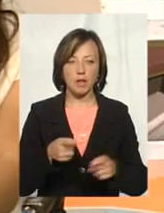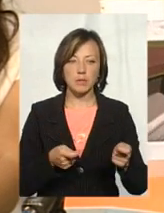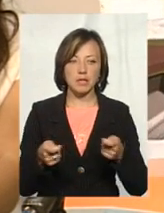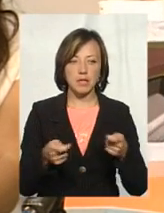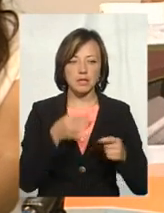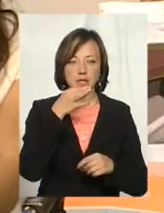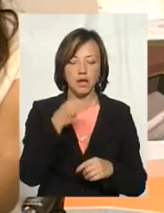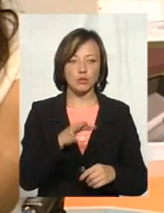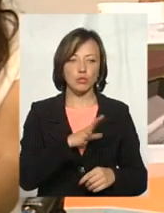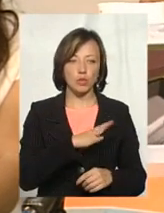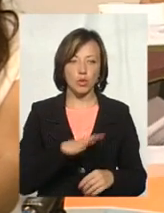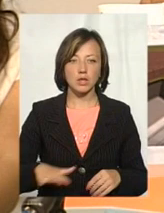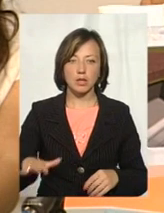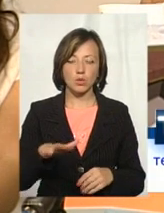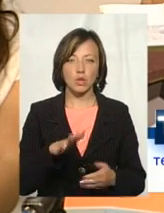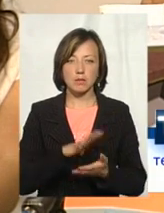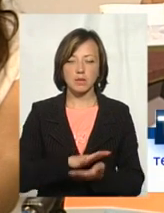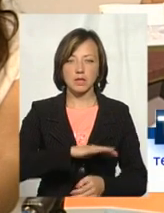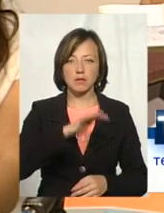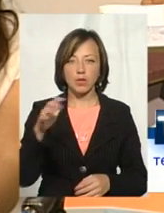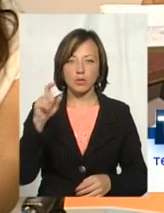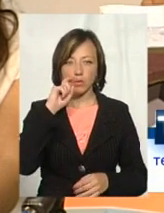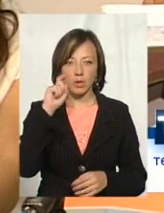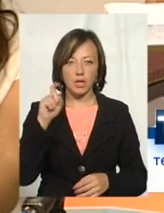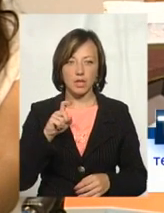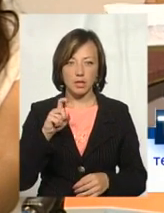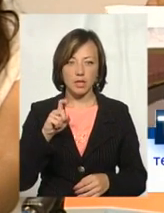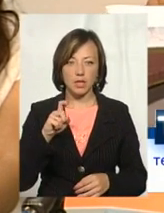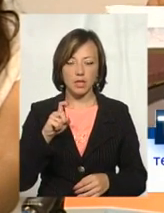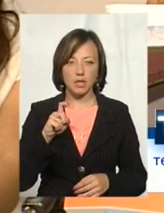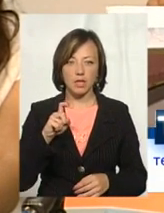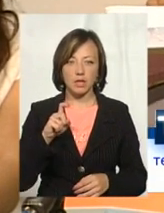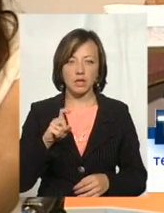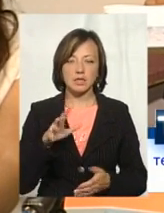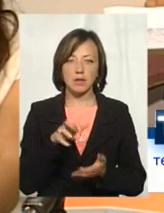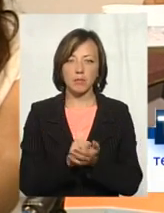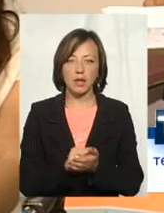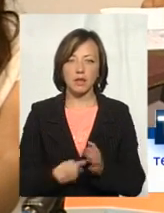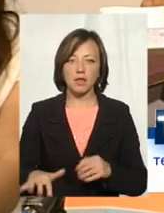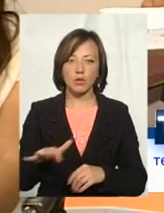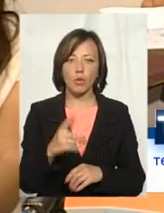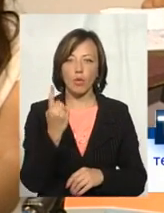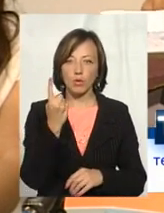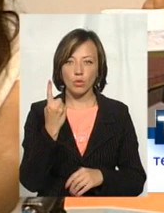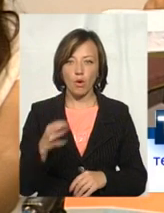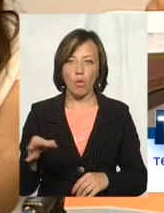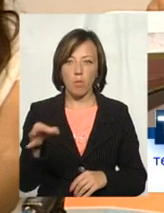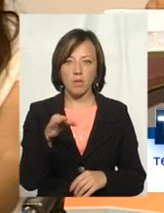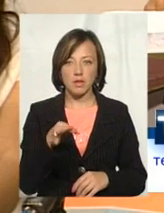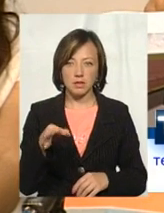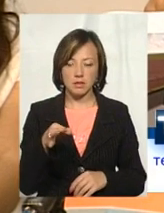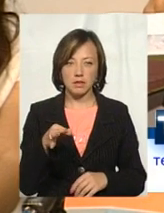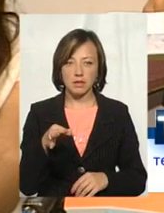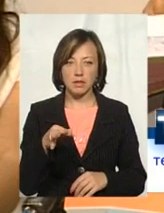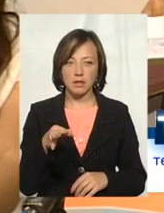адміністрації, що територія сміттєзва лише в Україні, і куп сміття займає територію одної області. Тобто